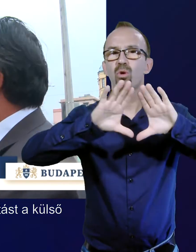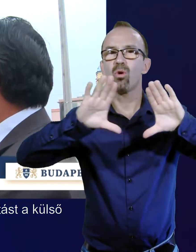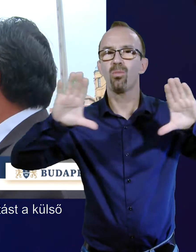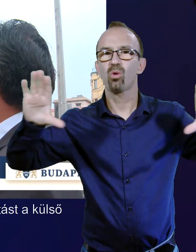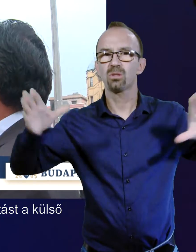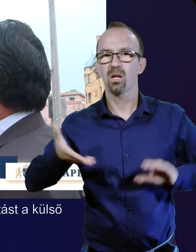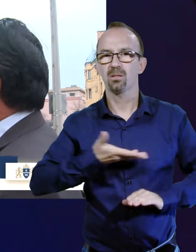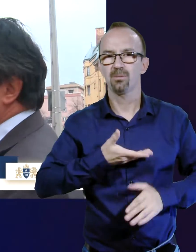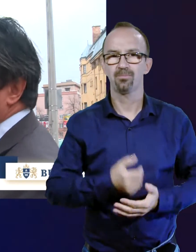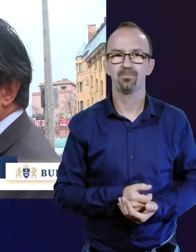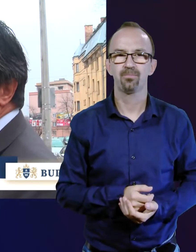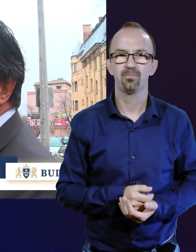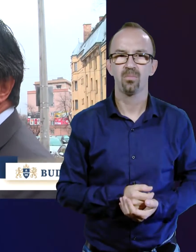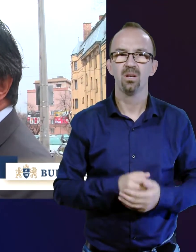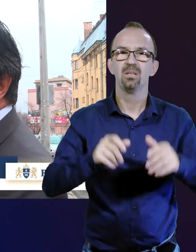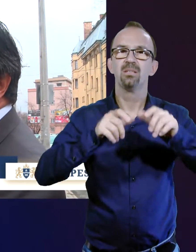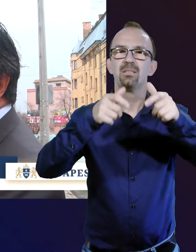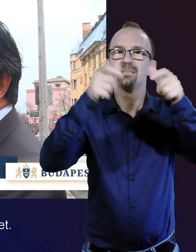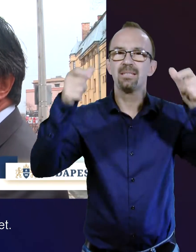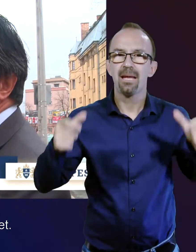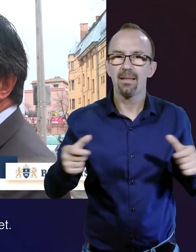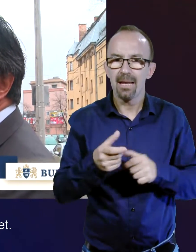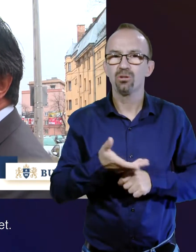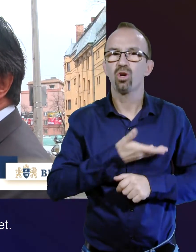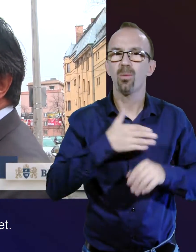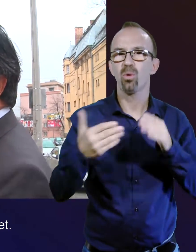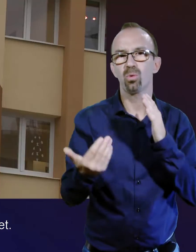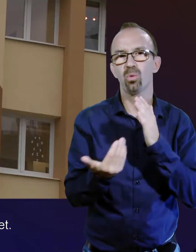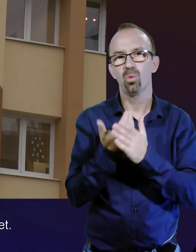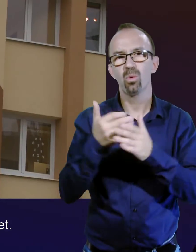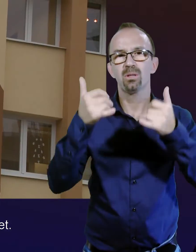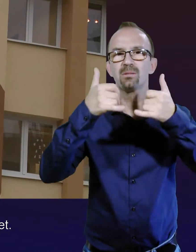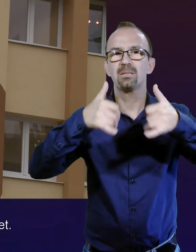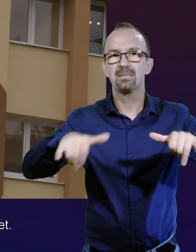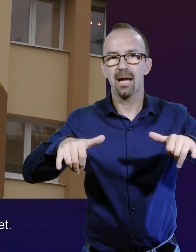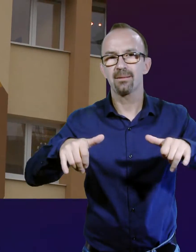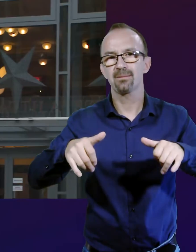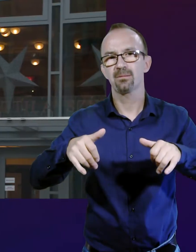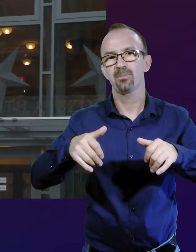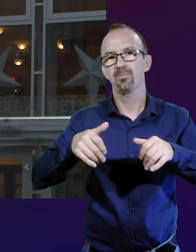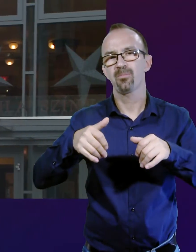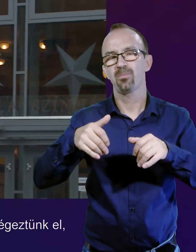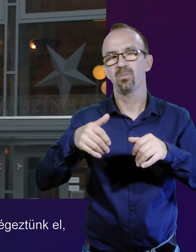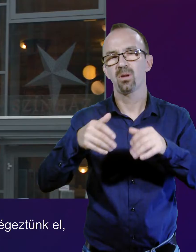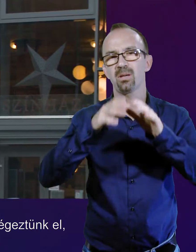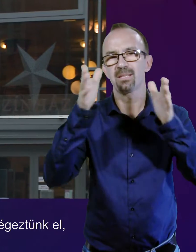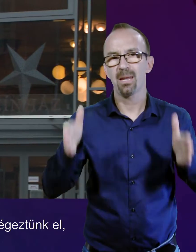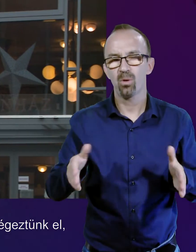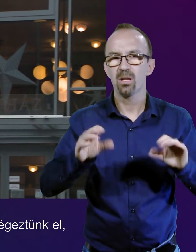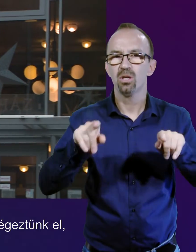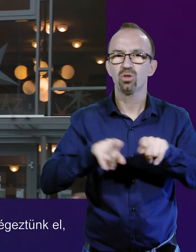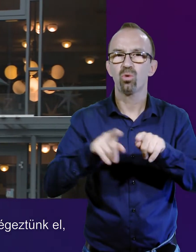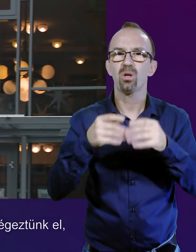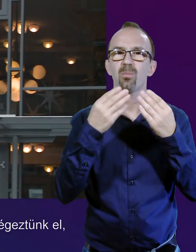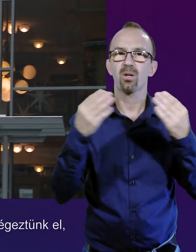jelentette. Lesziketeltük a házat és kapott egy új dizájnt az épület, és nagyon sok olyan